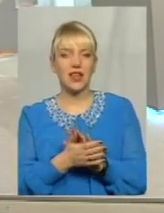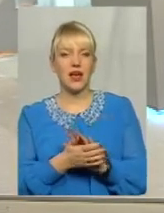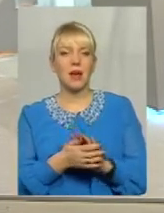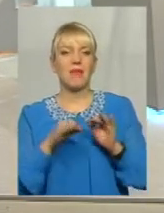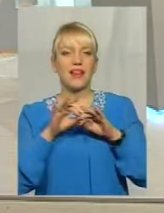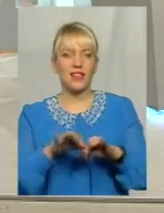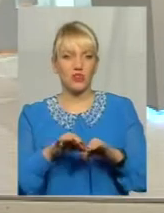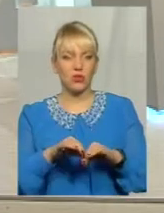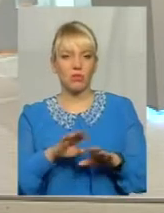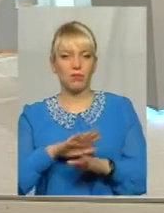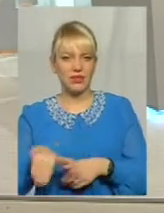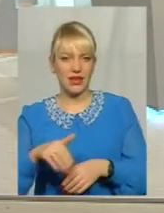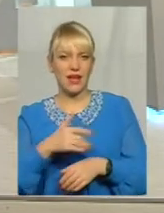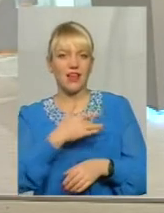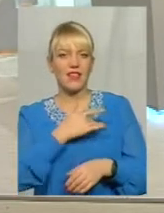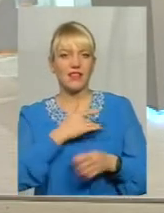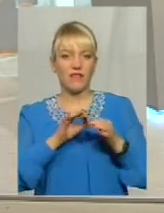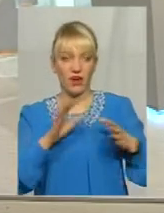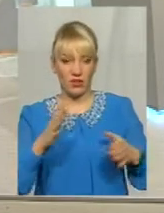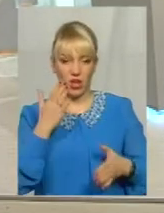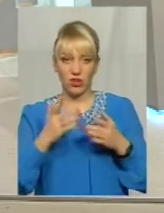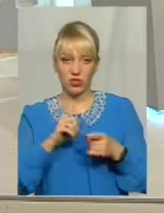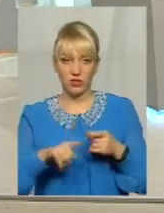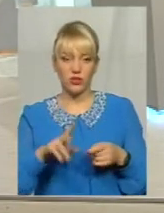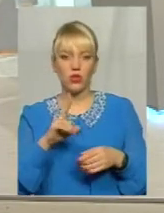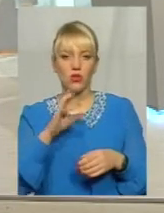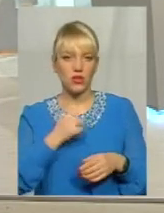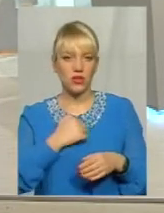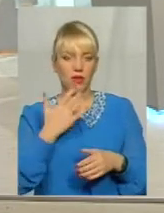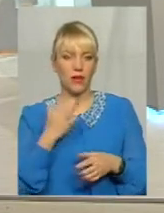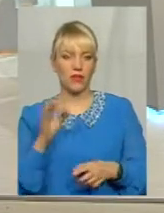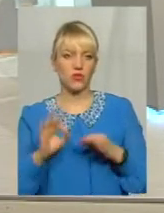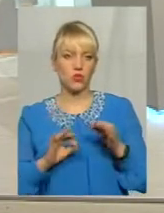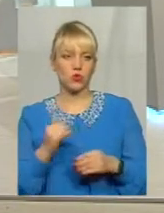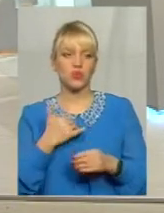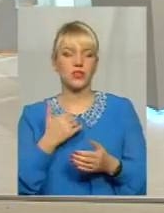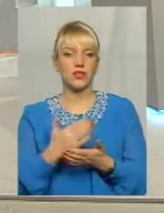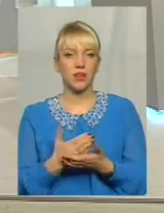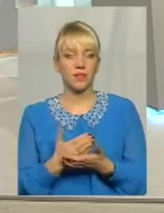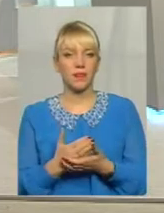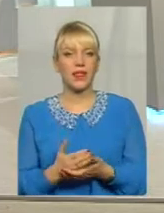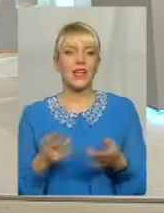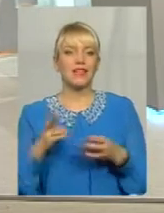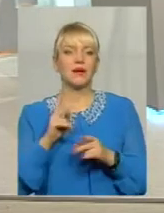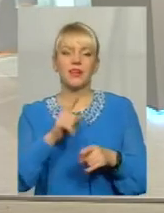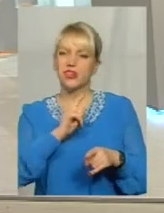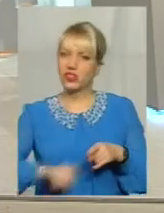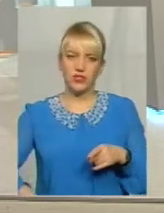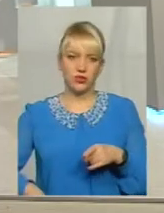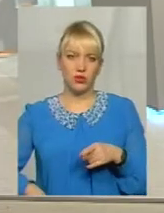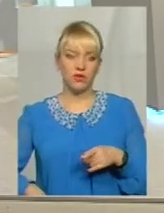і в такому випадку, дуже швидко, то все одно, на жаль, 5% ми маємо. Тобто, якомога швидше.